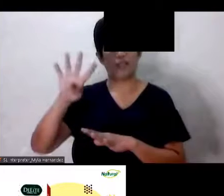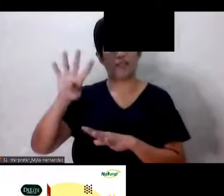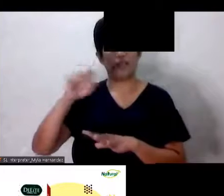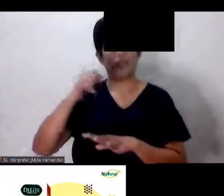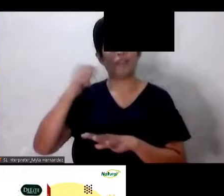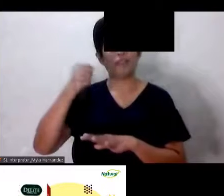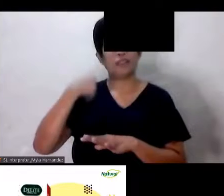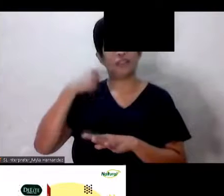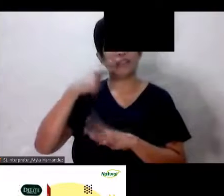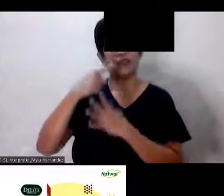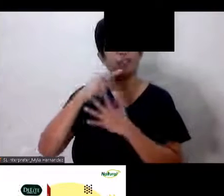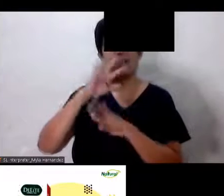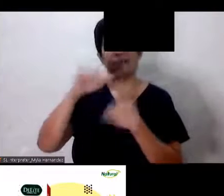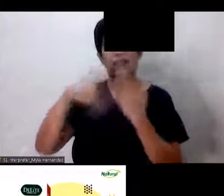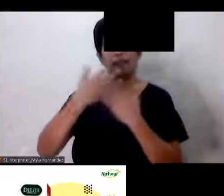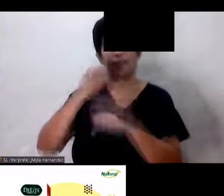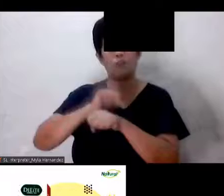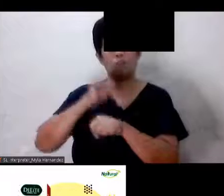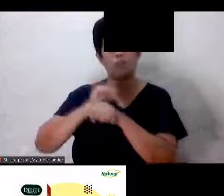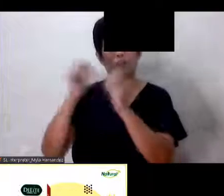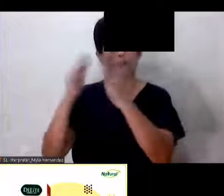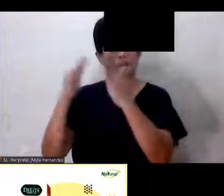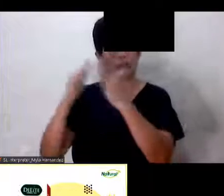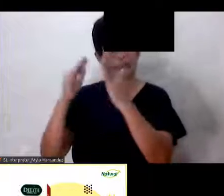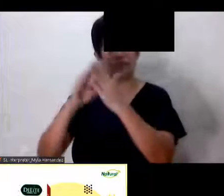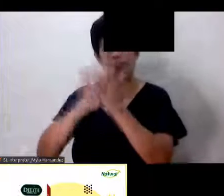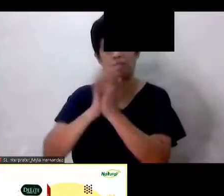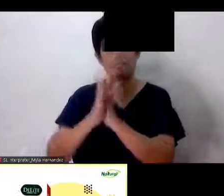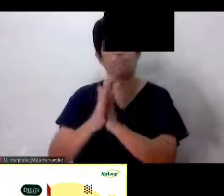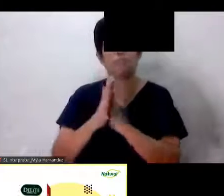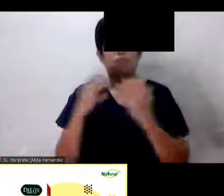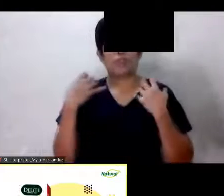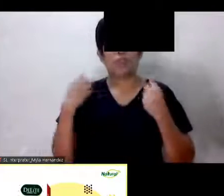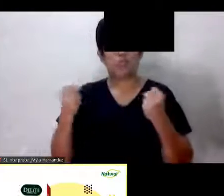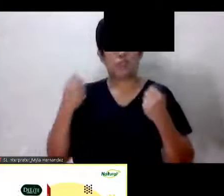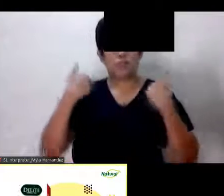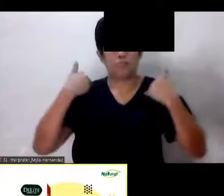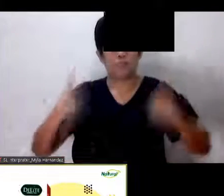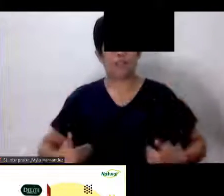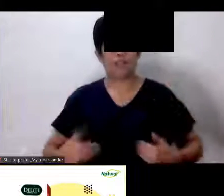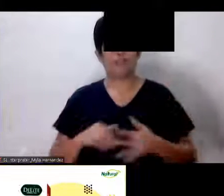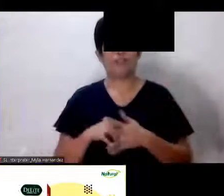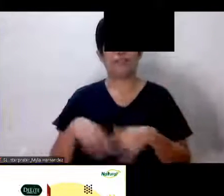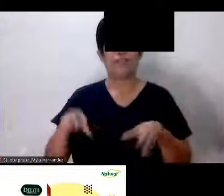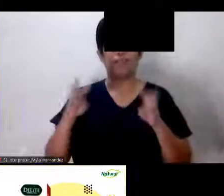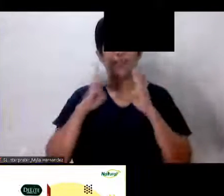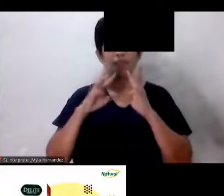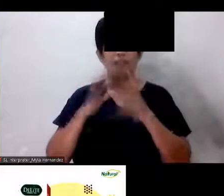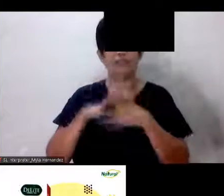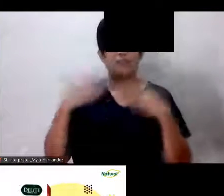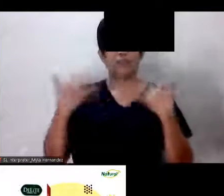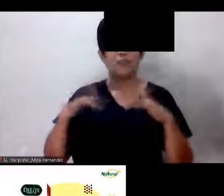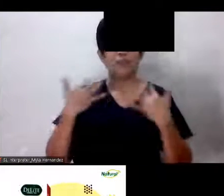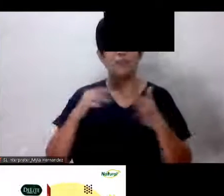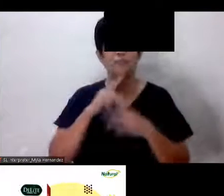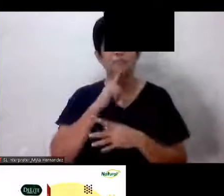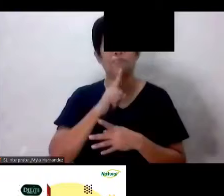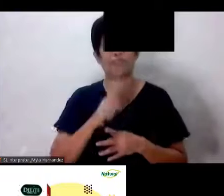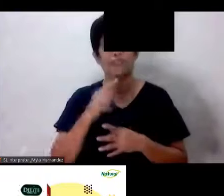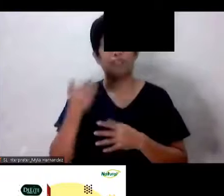Sumig lang Ang katawan ko Wow Wow At naman yung Nangyari sa kanya No Talagang